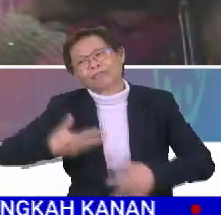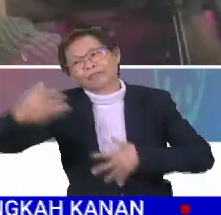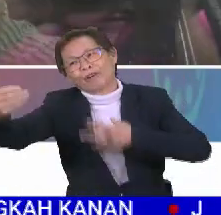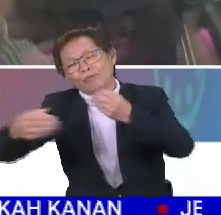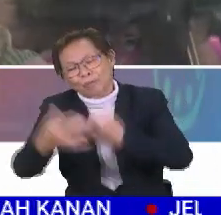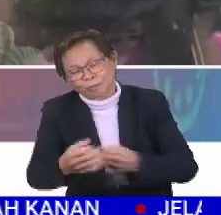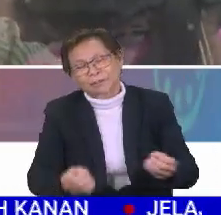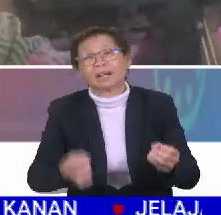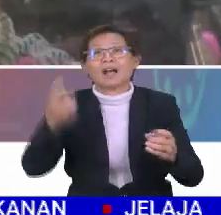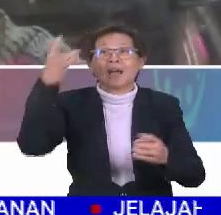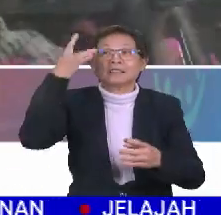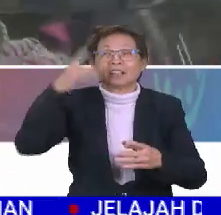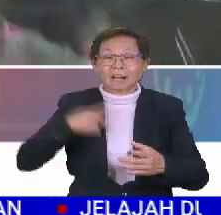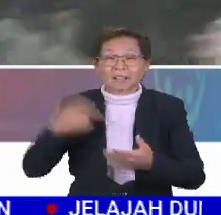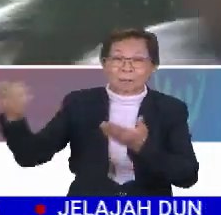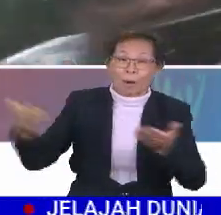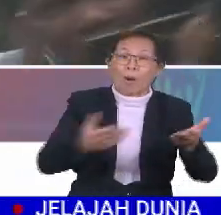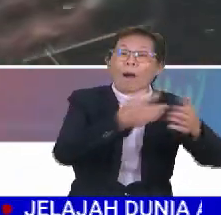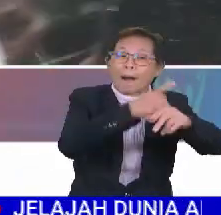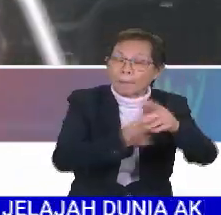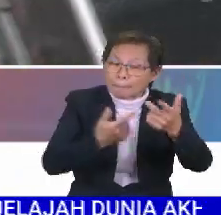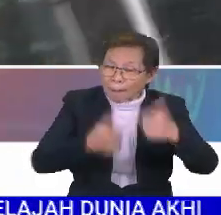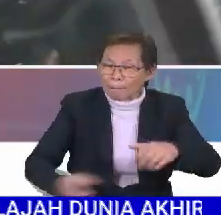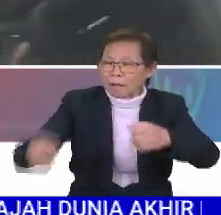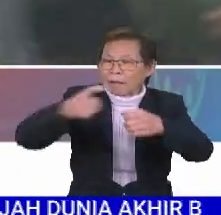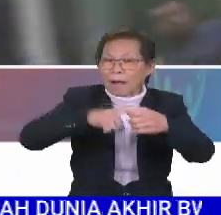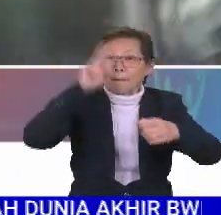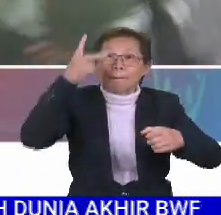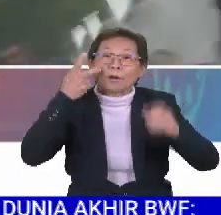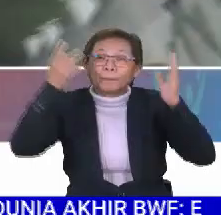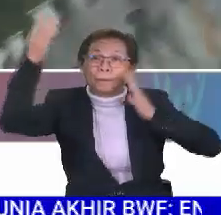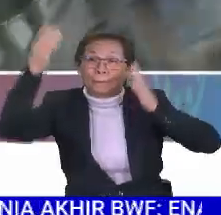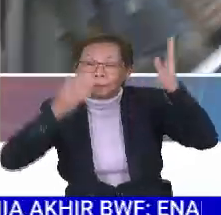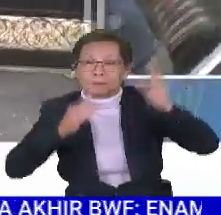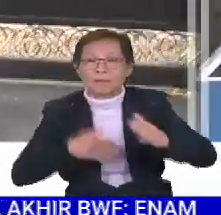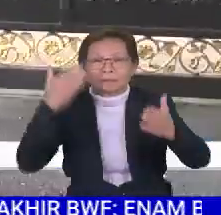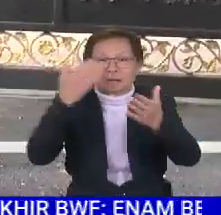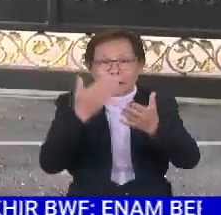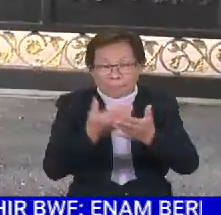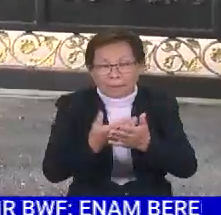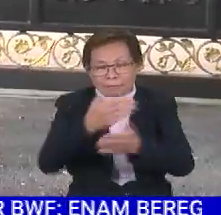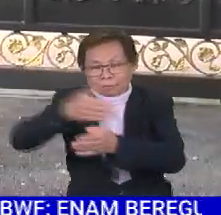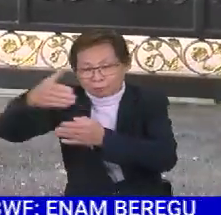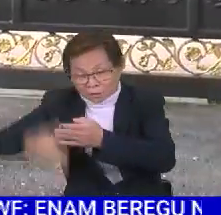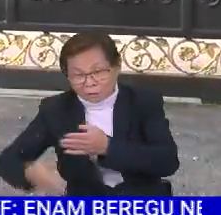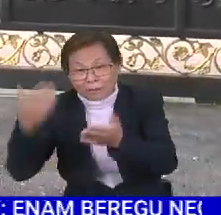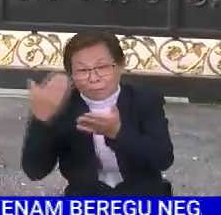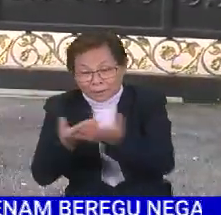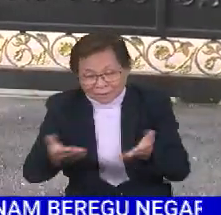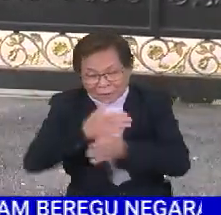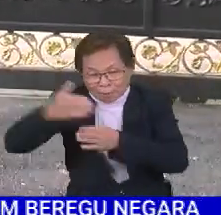Dan insyaAllah kami akan bawakan perkembangan semasa berkaitan situasi politik negara. Dan setakat itu sahaja yang dapat saya kongsikan dari